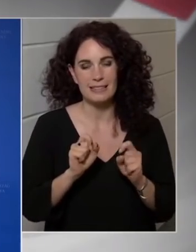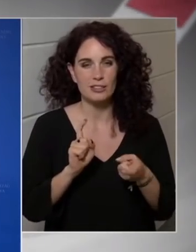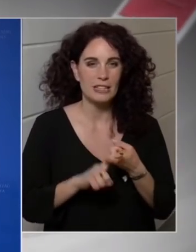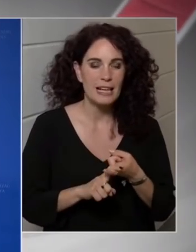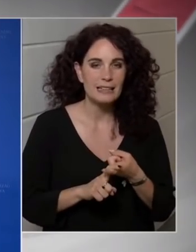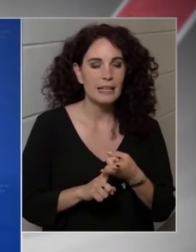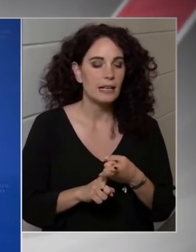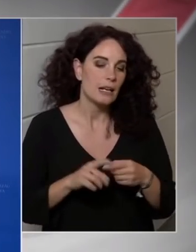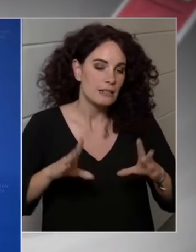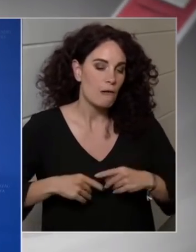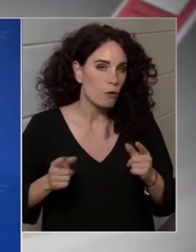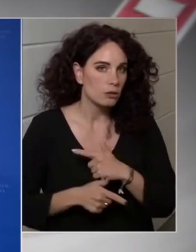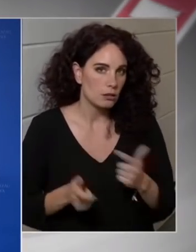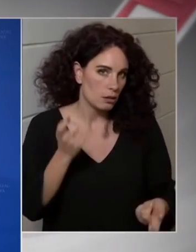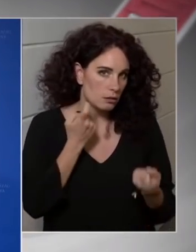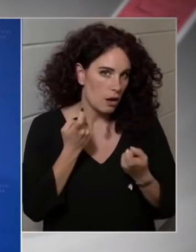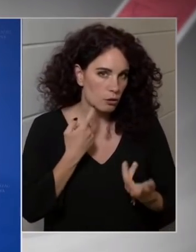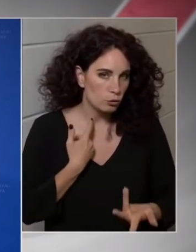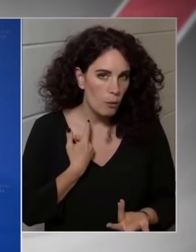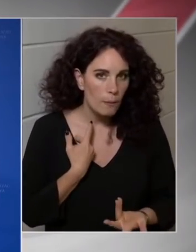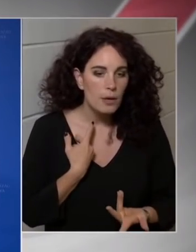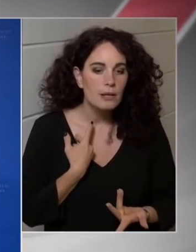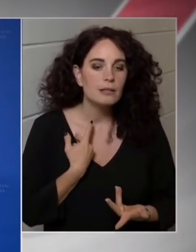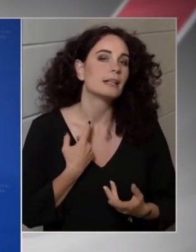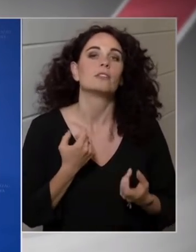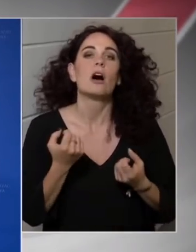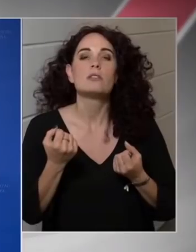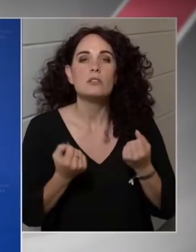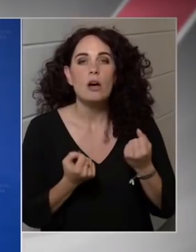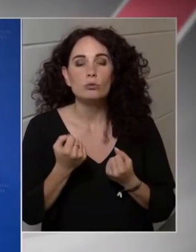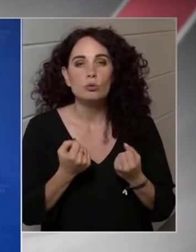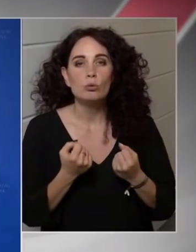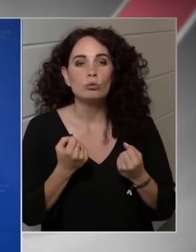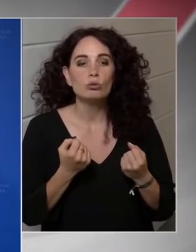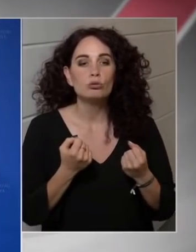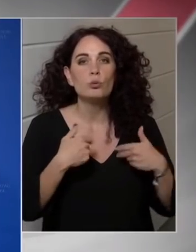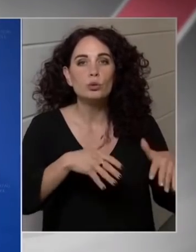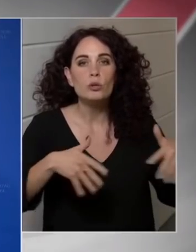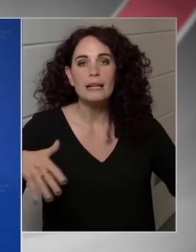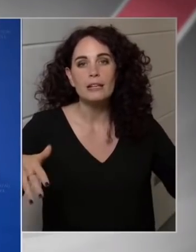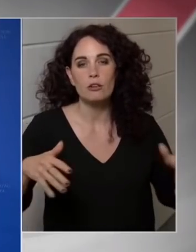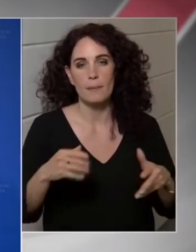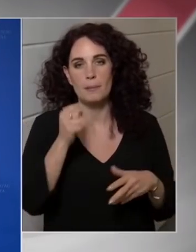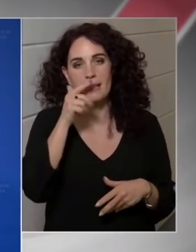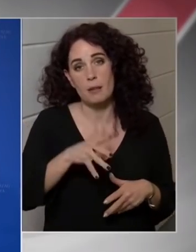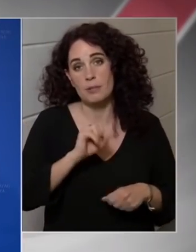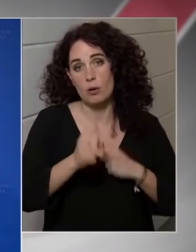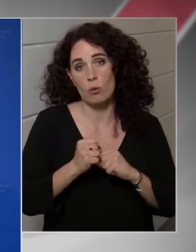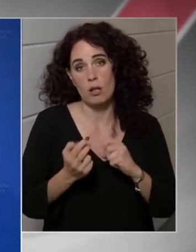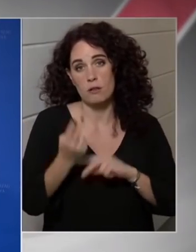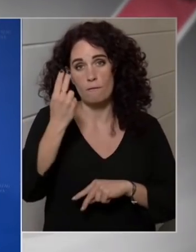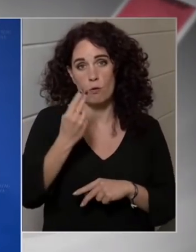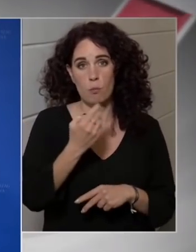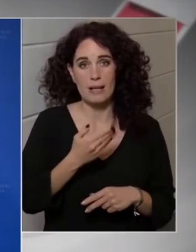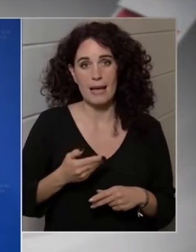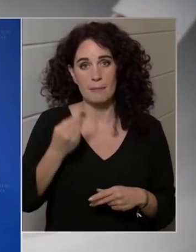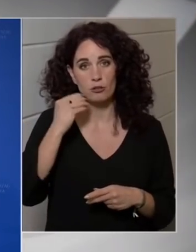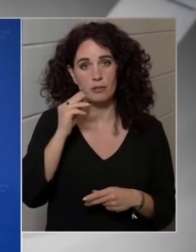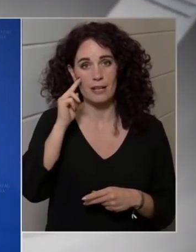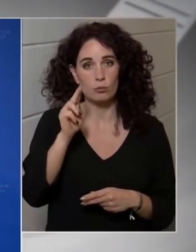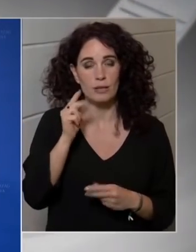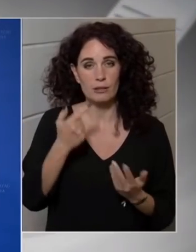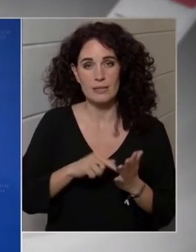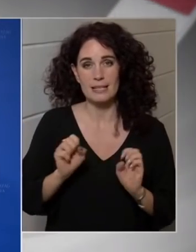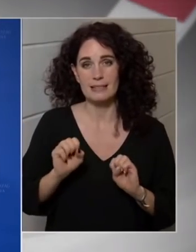elfogadhatatlannak tartom. Tehát az az autósüldözés, ami mindennapi gyakorlat lett a főpolgármester úr 2019